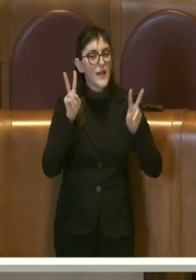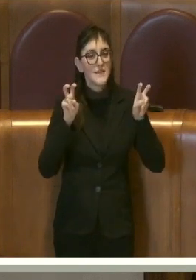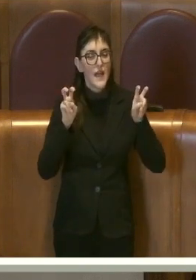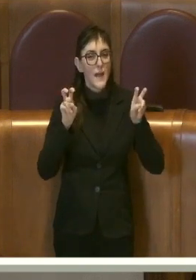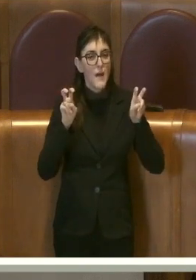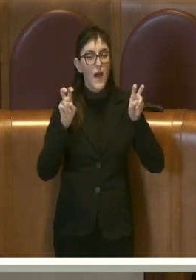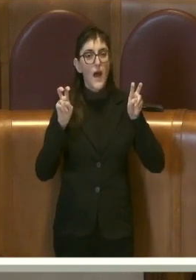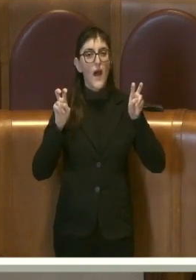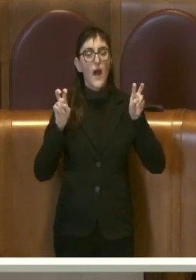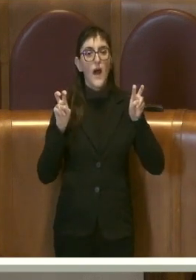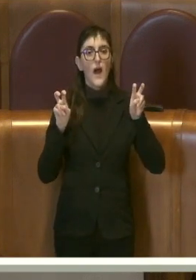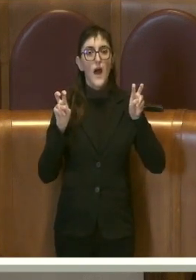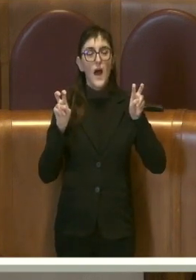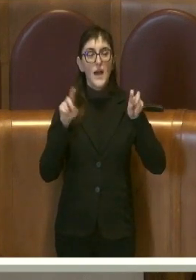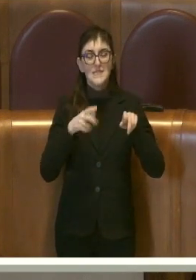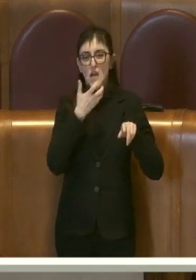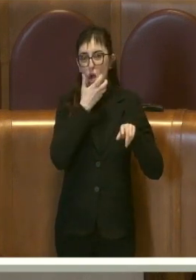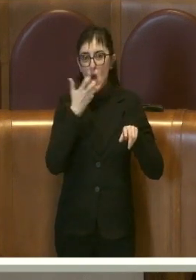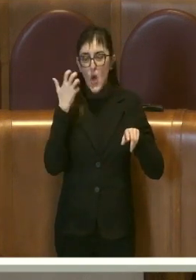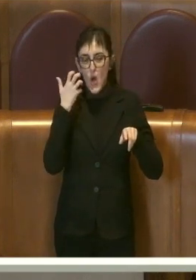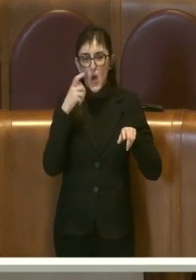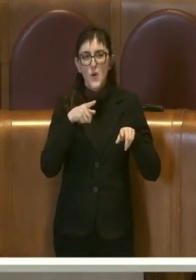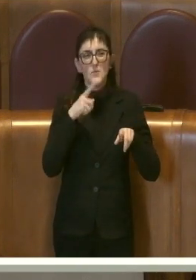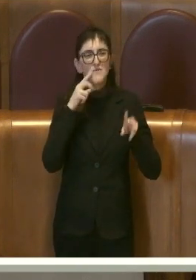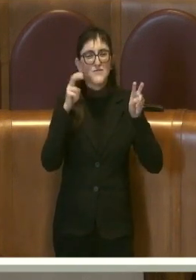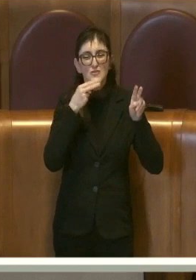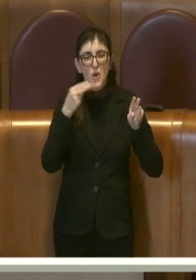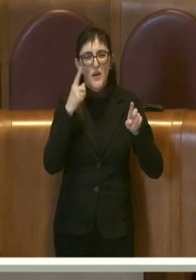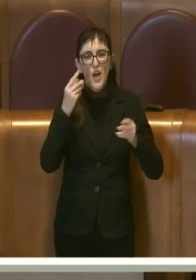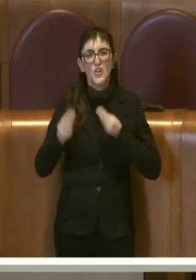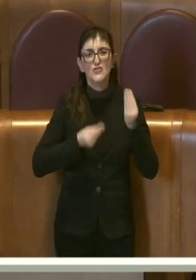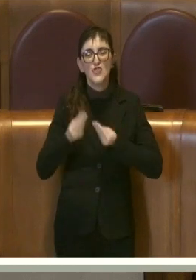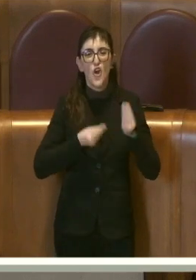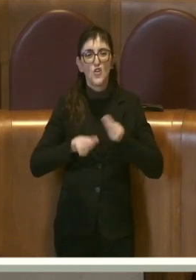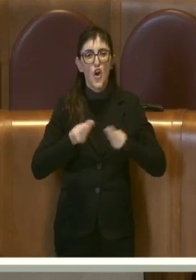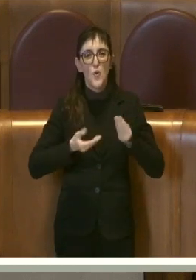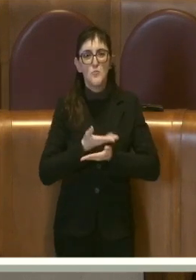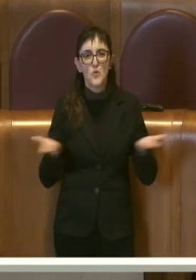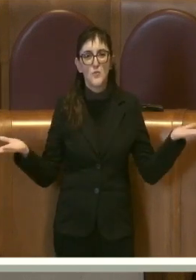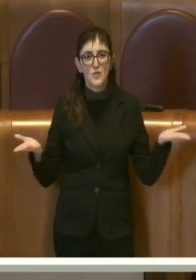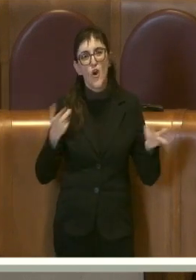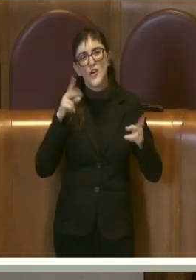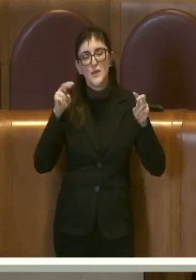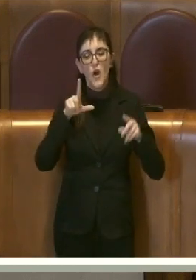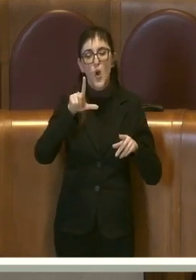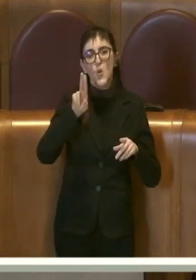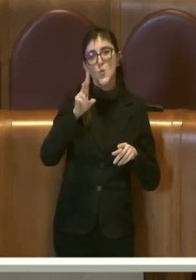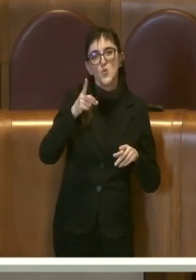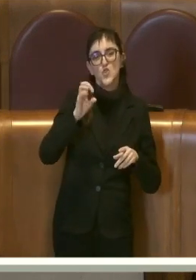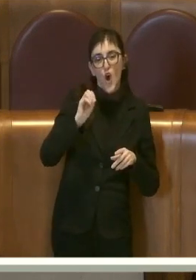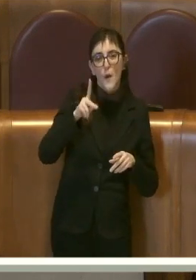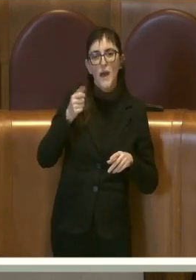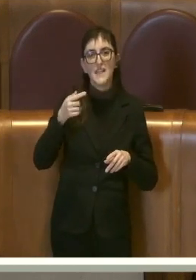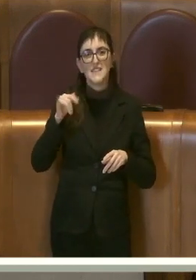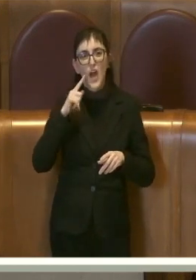definito il gioco pubblico, da altri il tema della ludopatia o dell'azzardopatia.